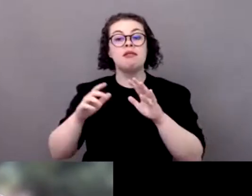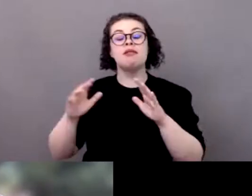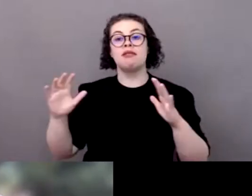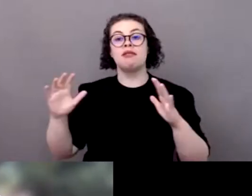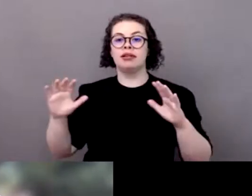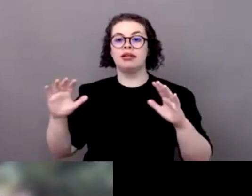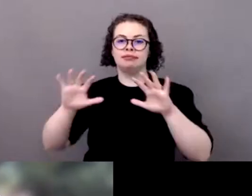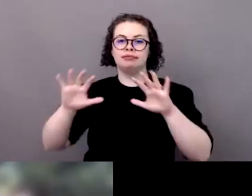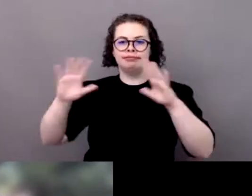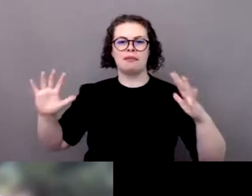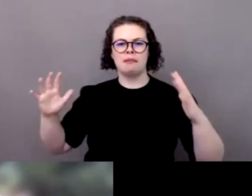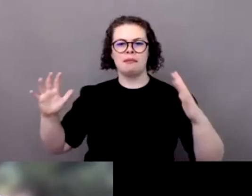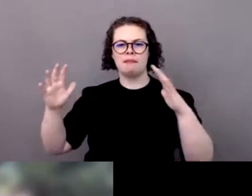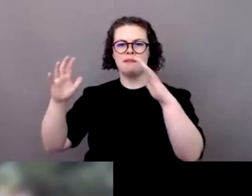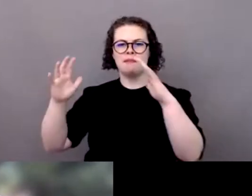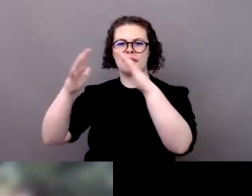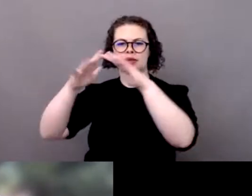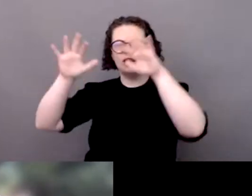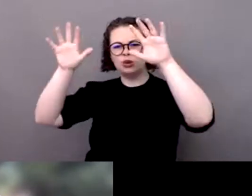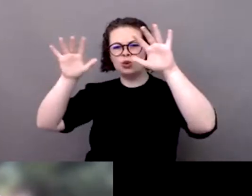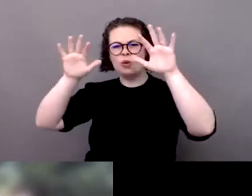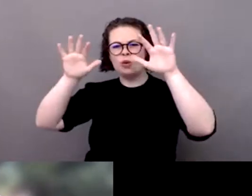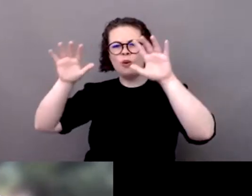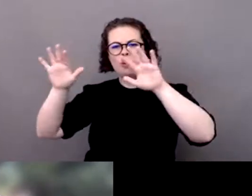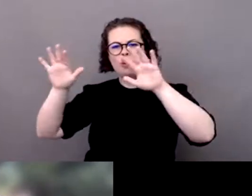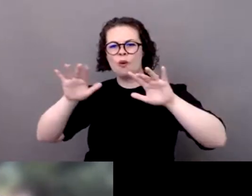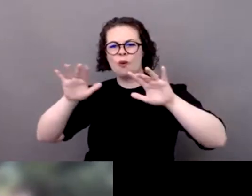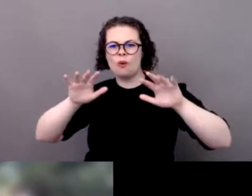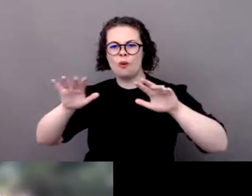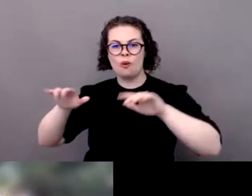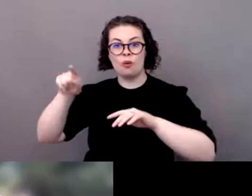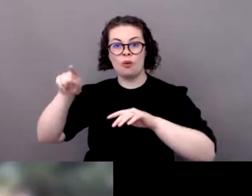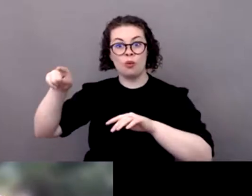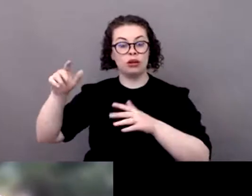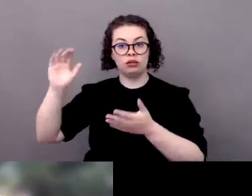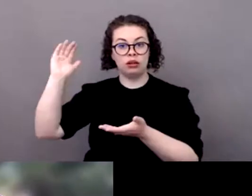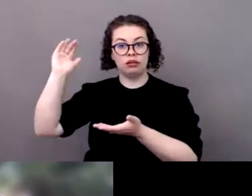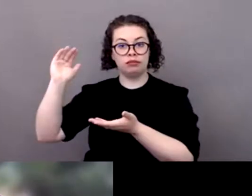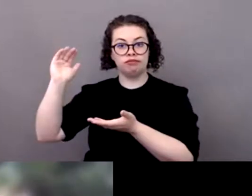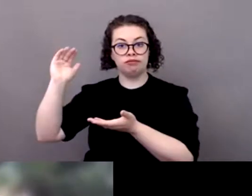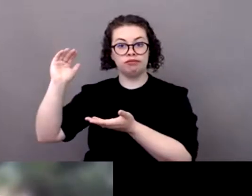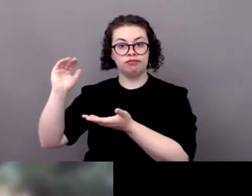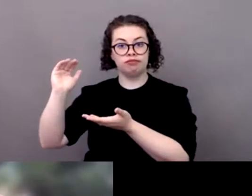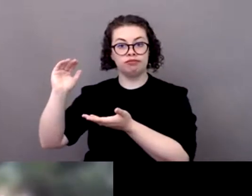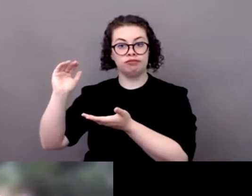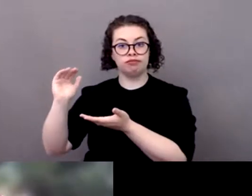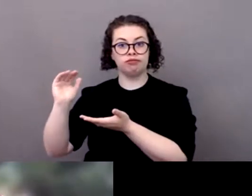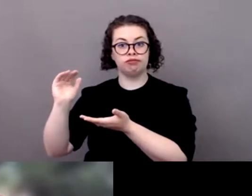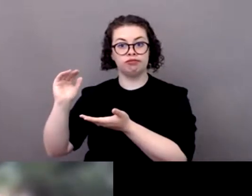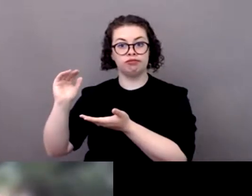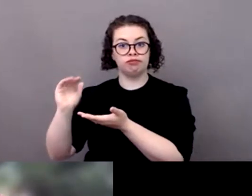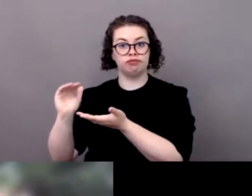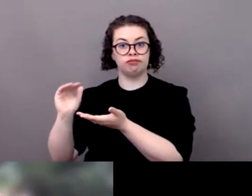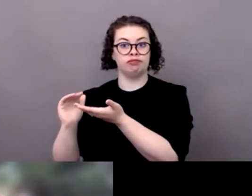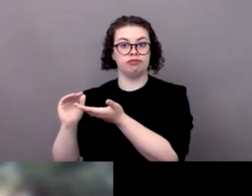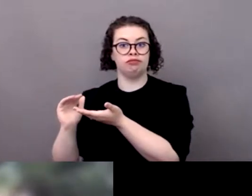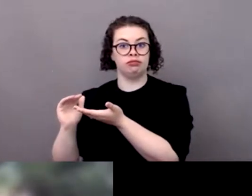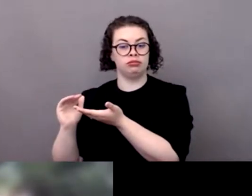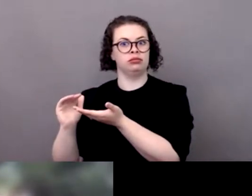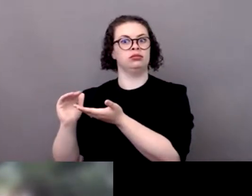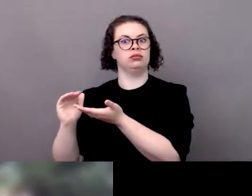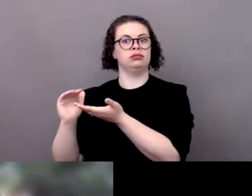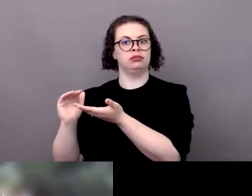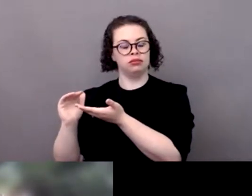normal parce que c'est des plus spectaculaire parce qu'en montagne on a conséquence du dérèglement climatique plus important que ce qu peut avoir en pleine